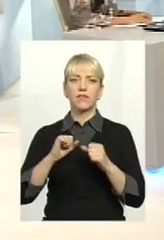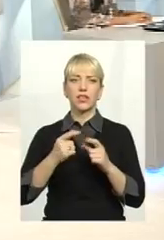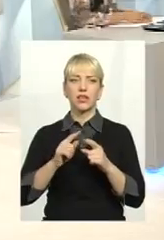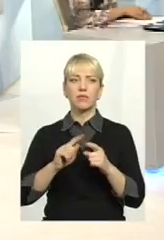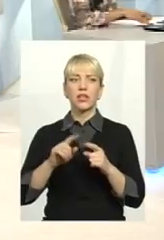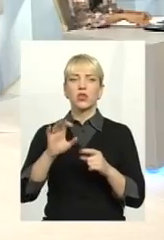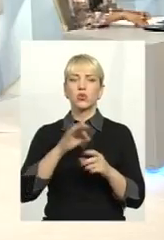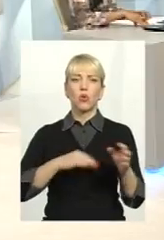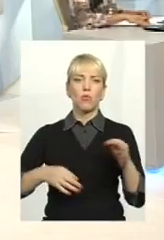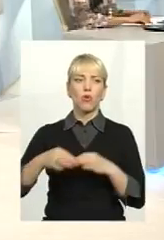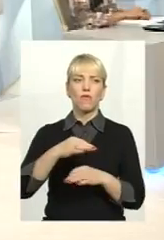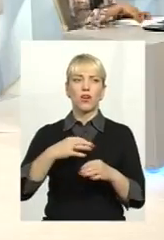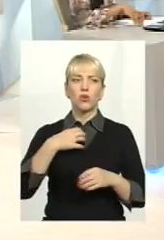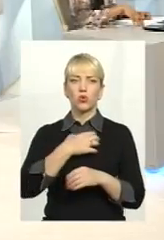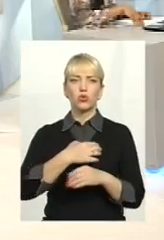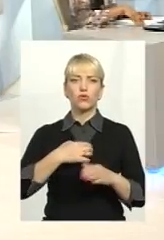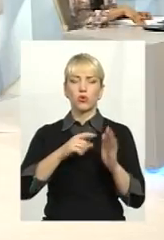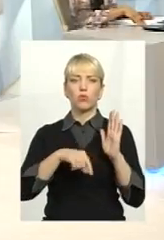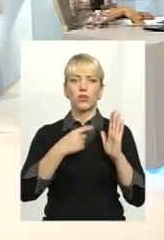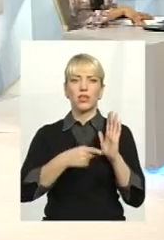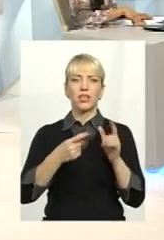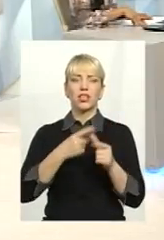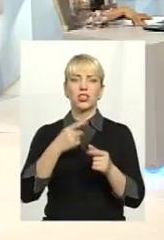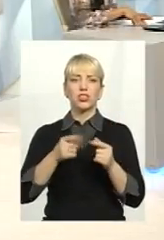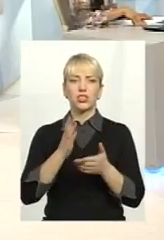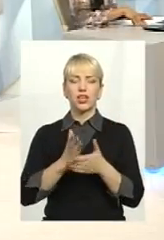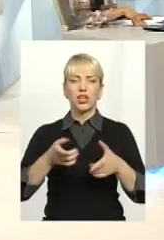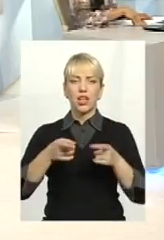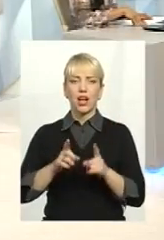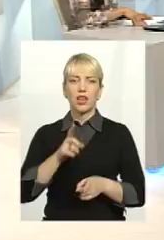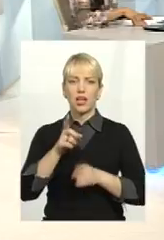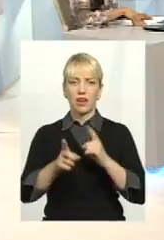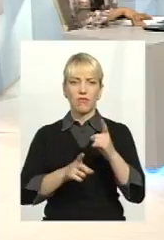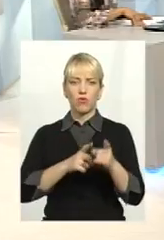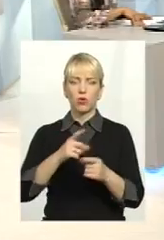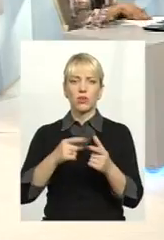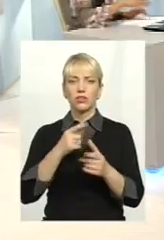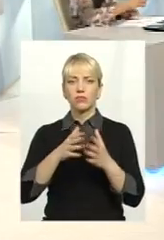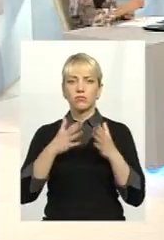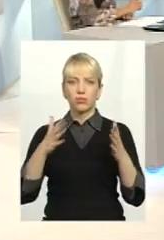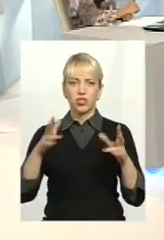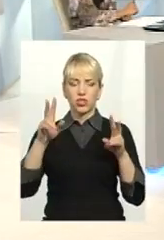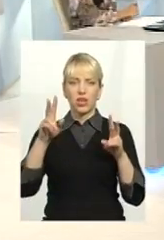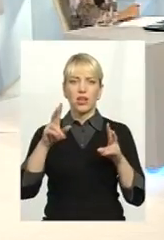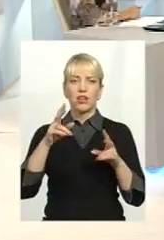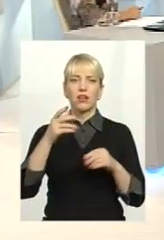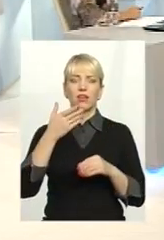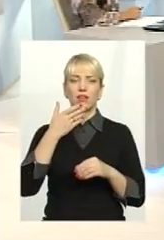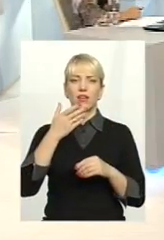обговорення ключового питання. Чи йде реальна реформа, чи більше гасла про цю реформу